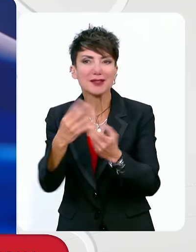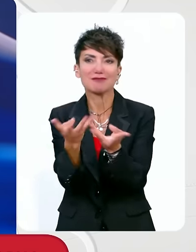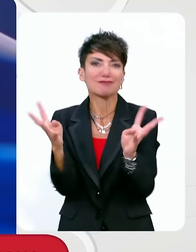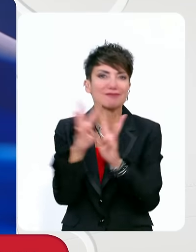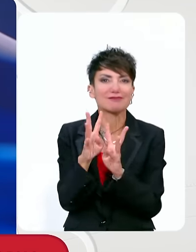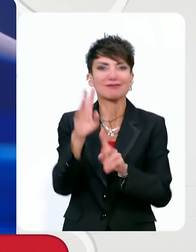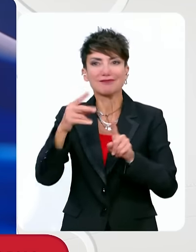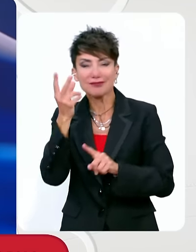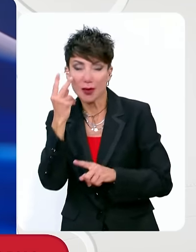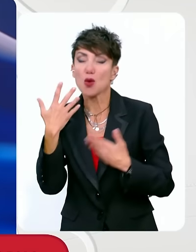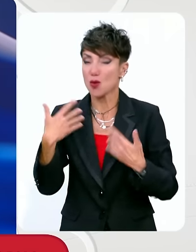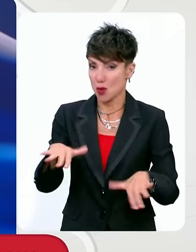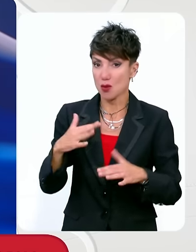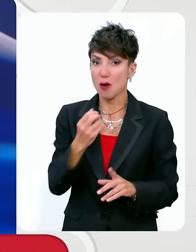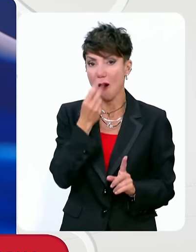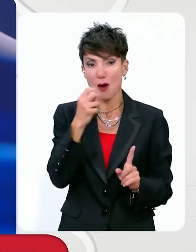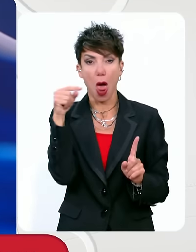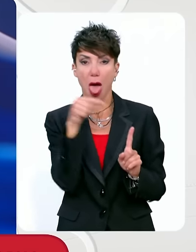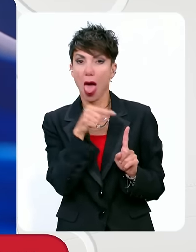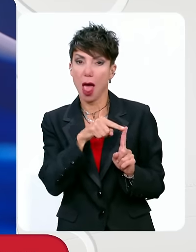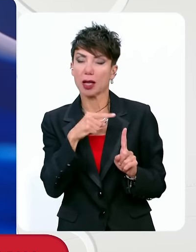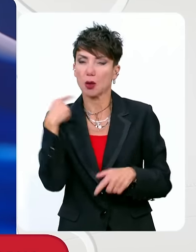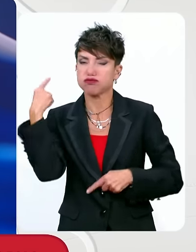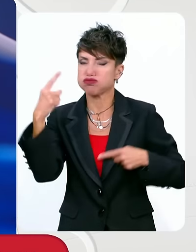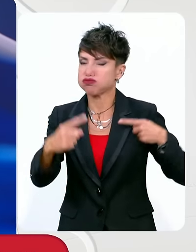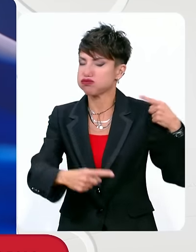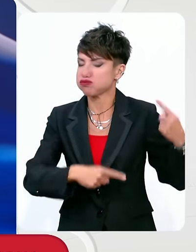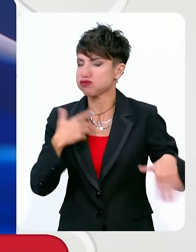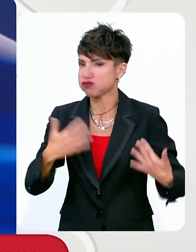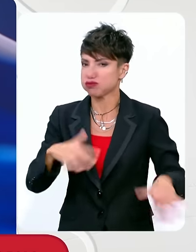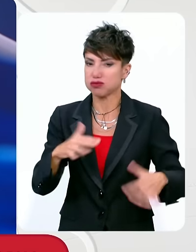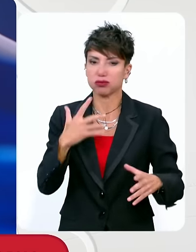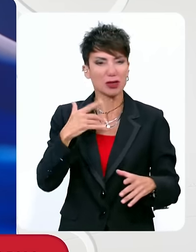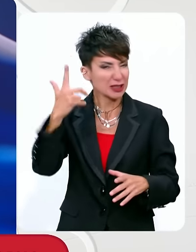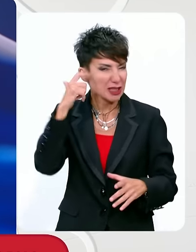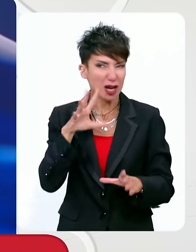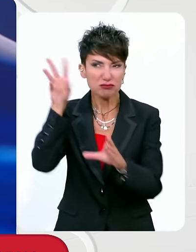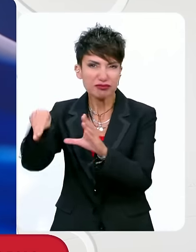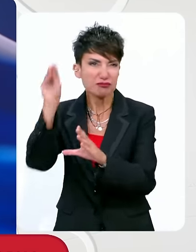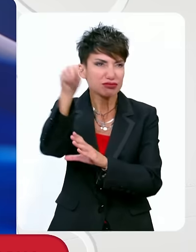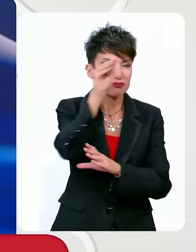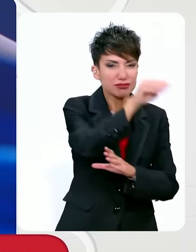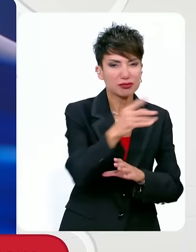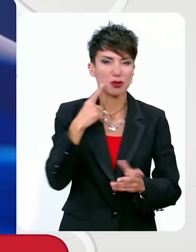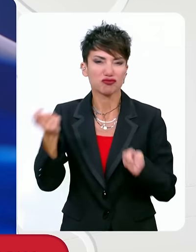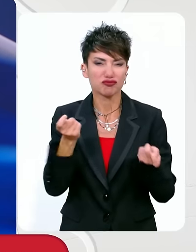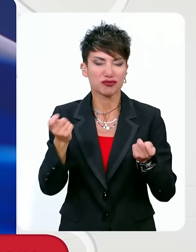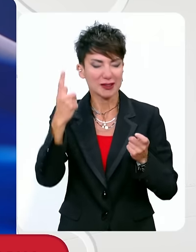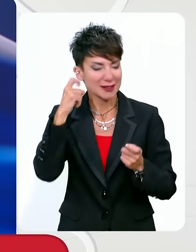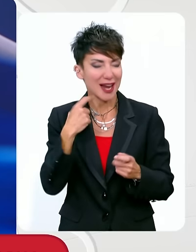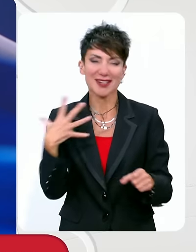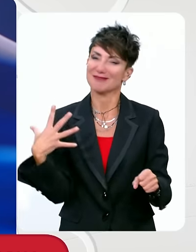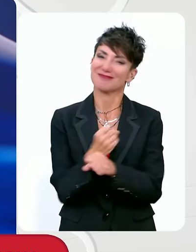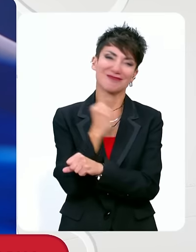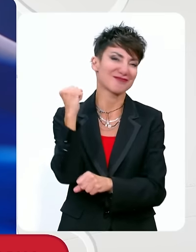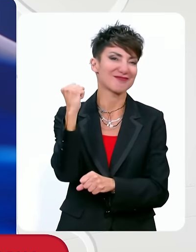Ήταν δύσκολη μάχη. Φιωρετίνα, είναι έμπειρη ομάδα σε τέτοιες διοργανώσεις, συγκροτημένη, αλλά τα κατάφερε τελικά